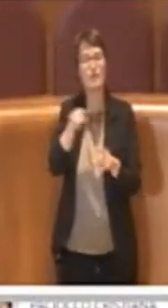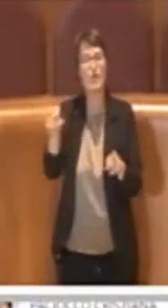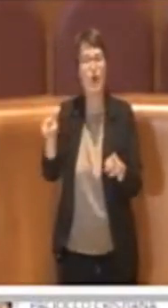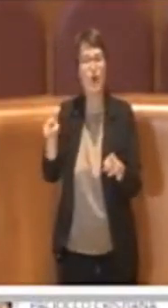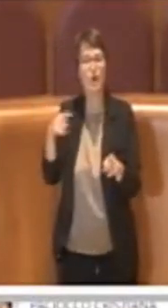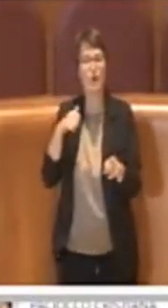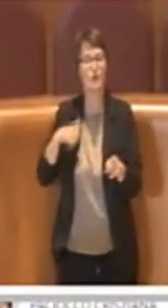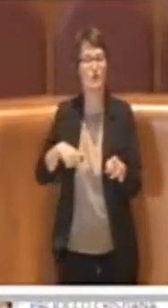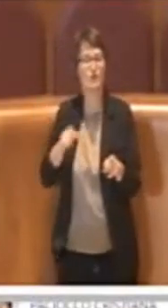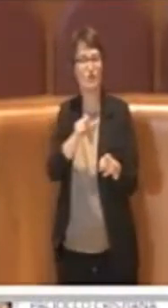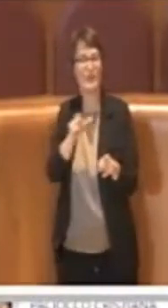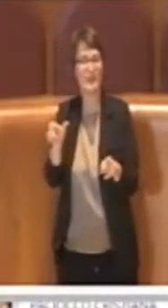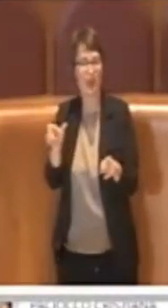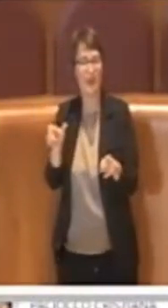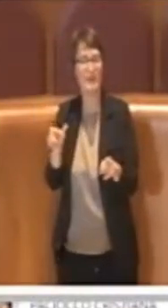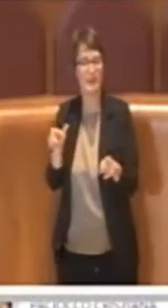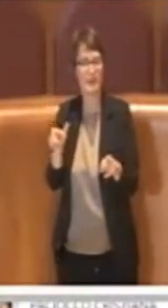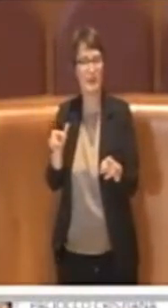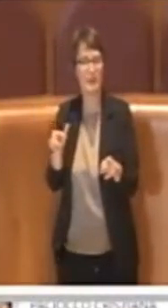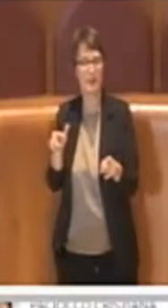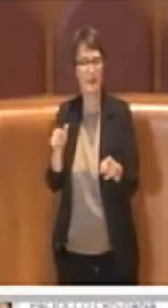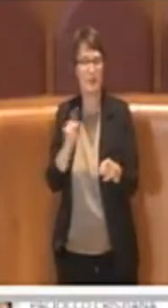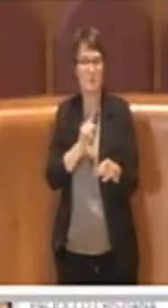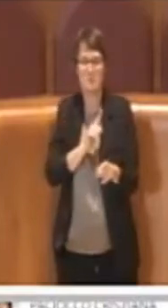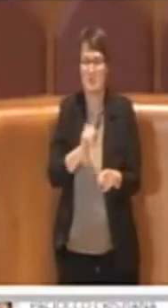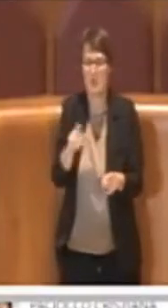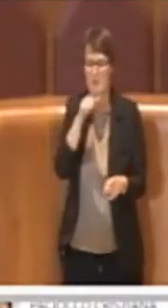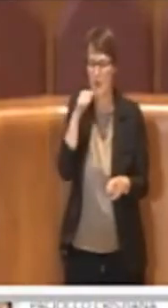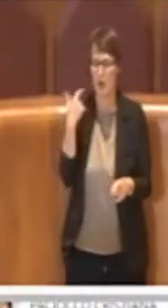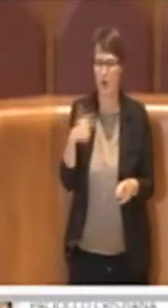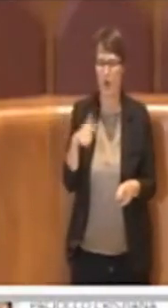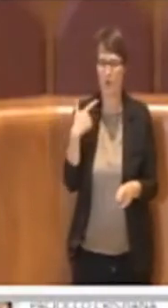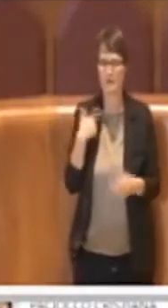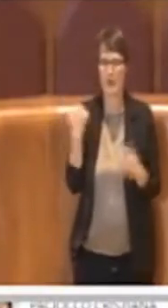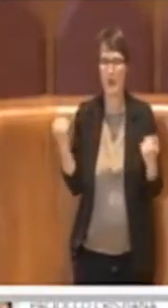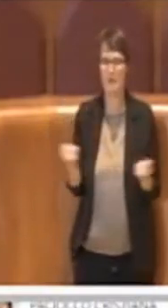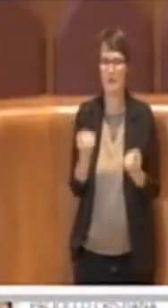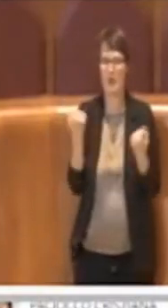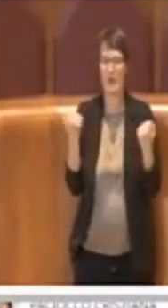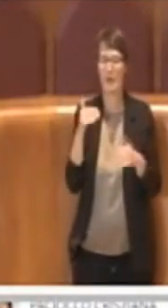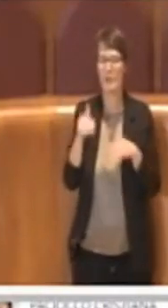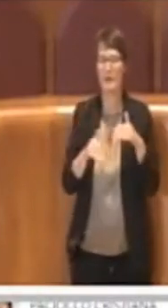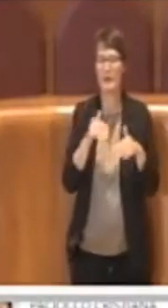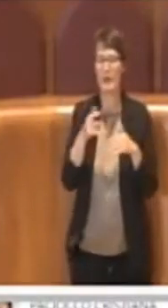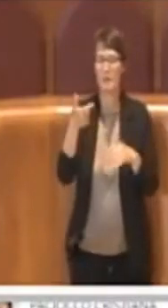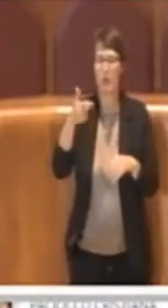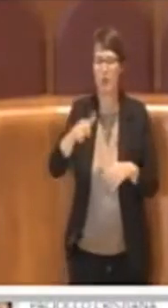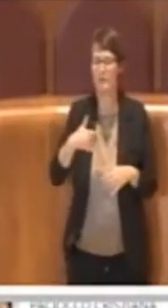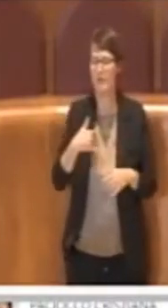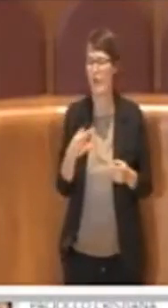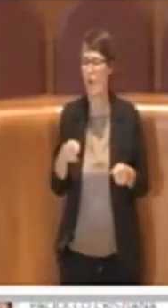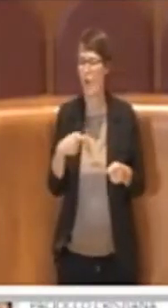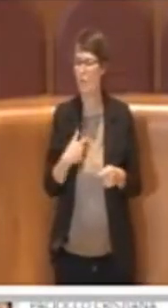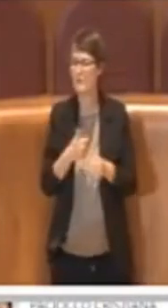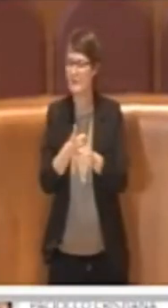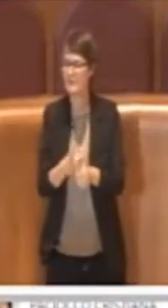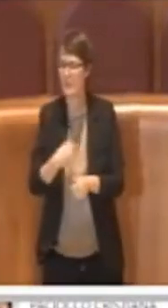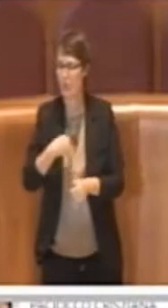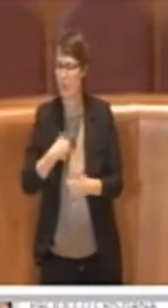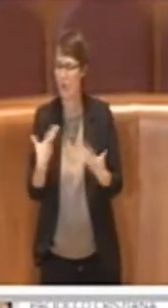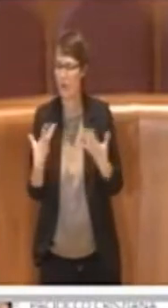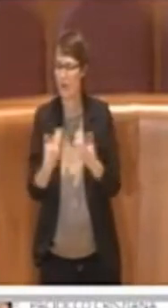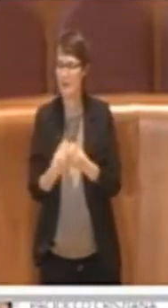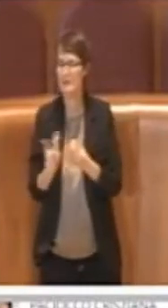fare nemmeno un campagna elettorale, perché questa cosa la seguo io insieme anche al Consigliere De